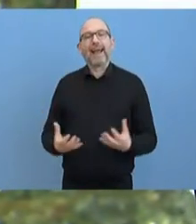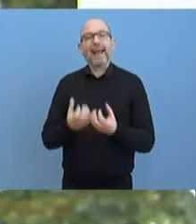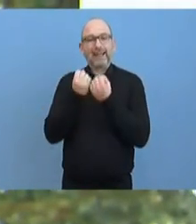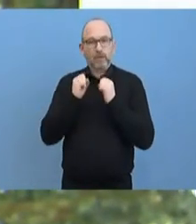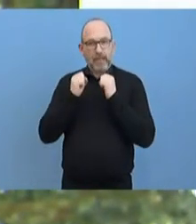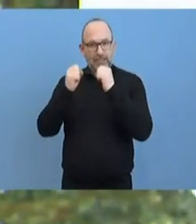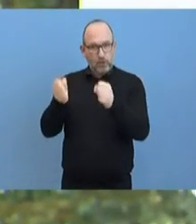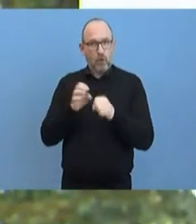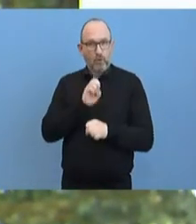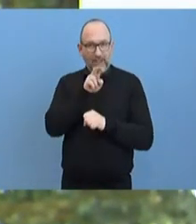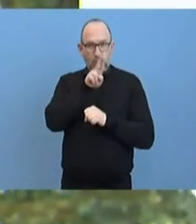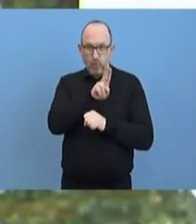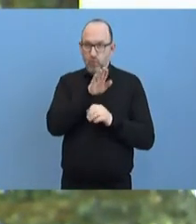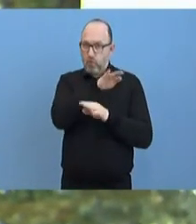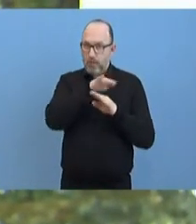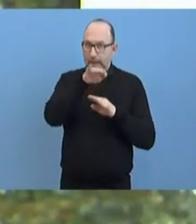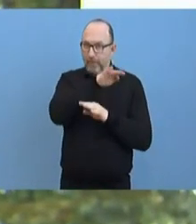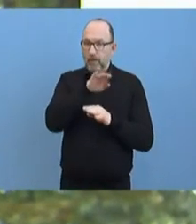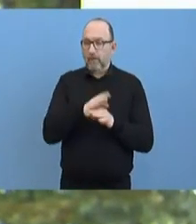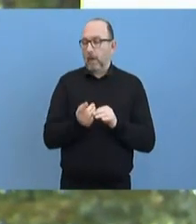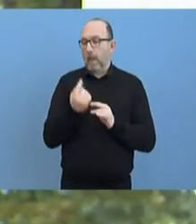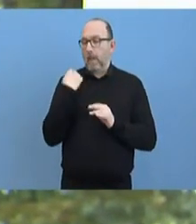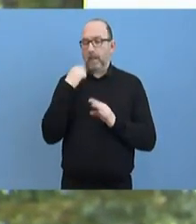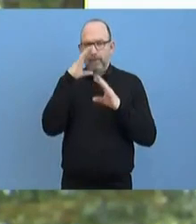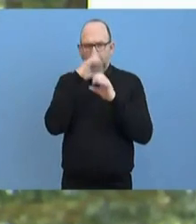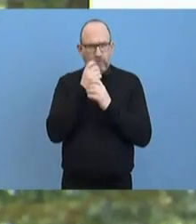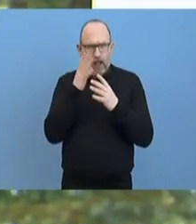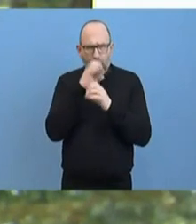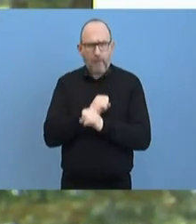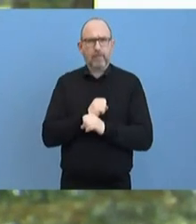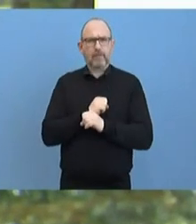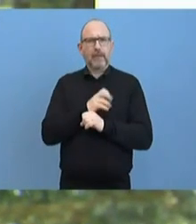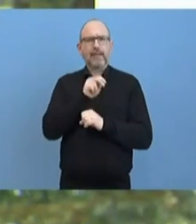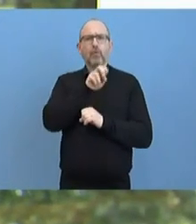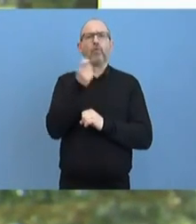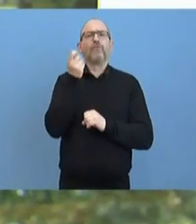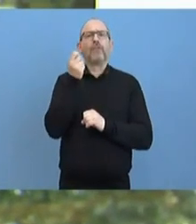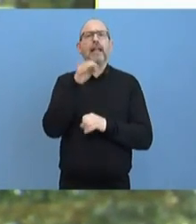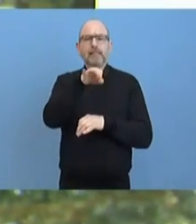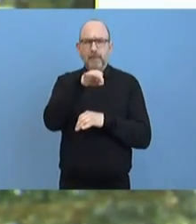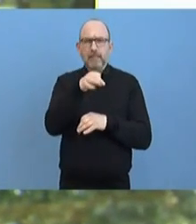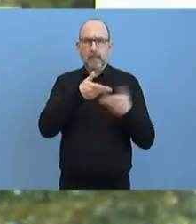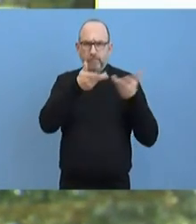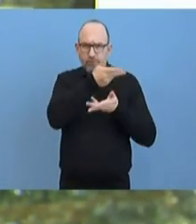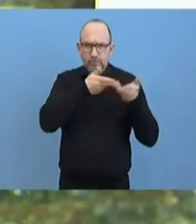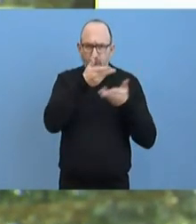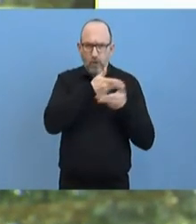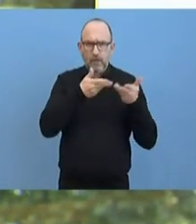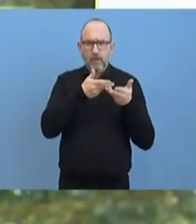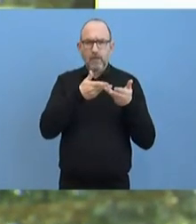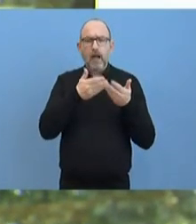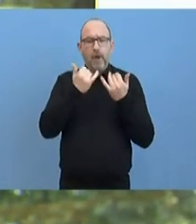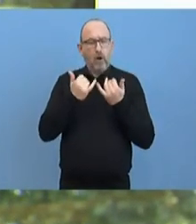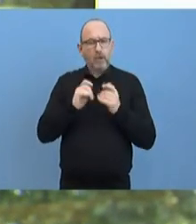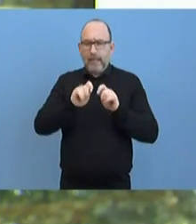haben sich ja vergangenen Nacht oder gestern Abend die EU-Finanzminister besprochen und haben ja zunächst jetzt erst einmal kein Ergebnis